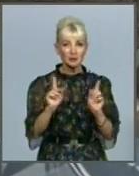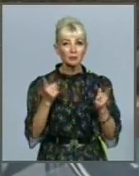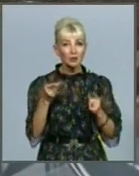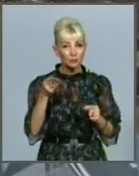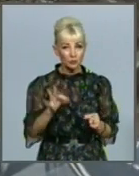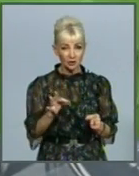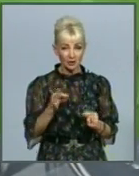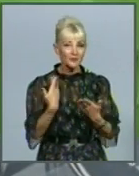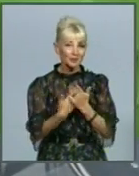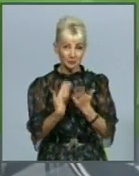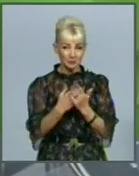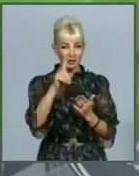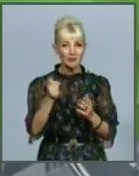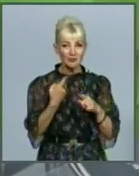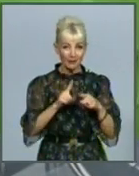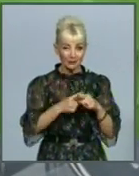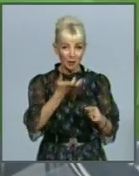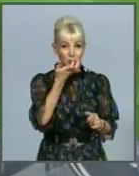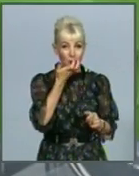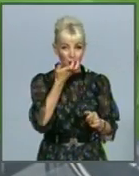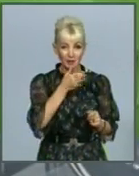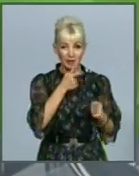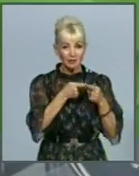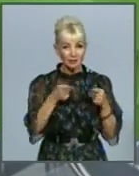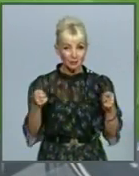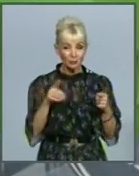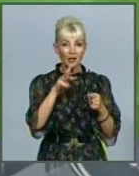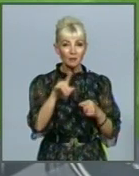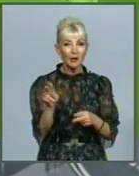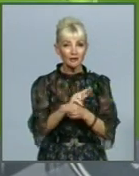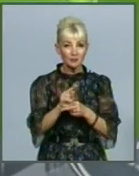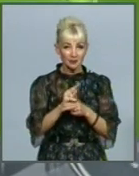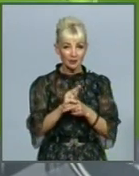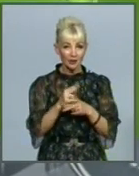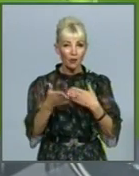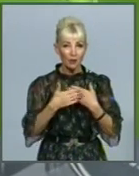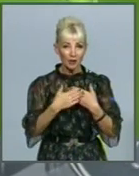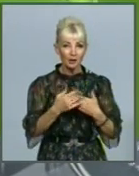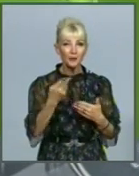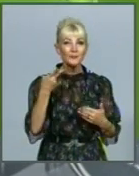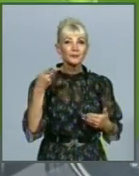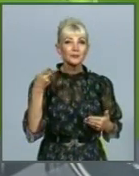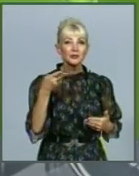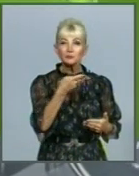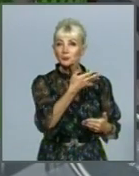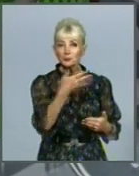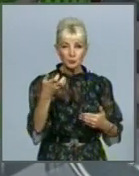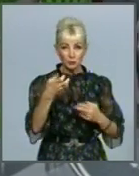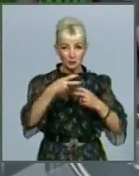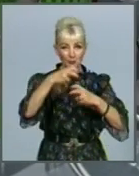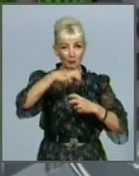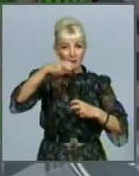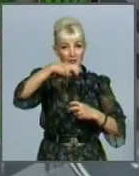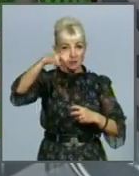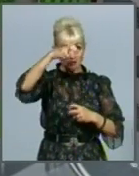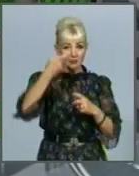за цей теплий сезон ми відремонтируємо десь около 2,5 тисяч під'їздів. Але це